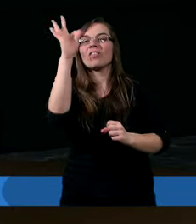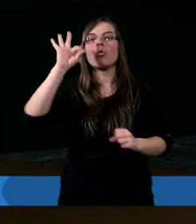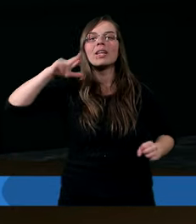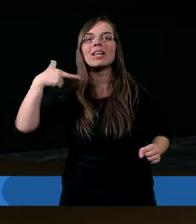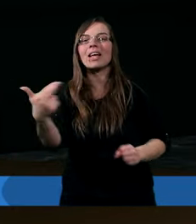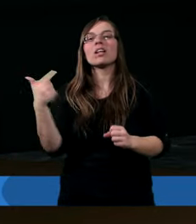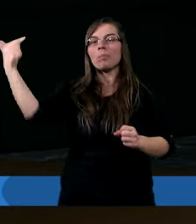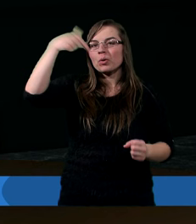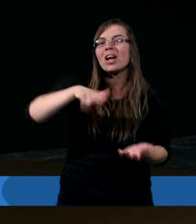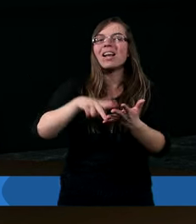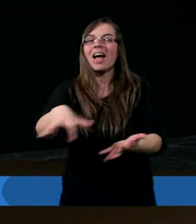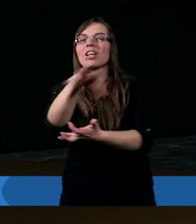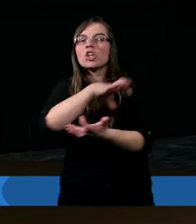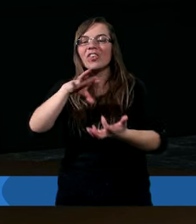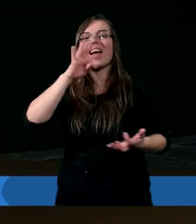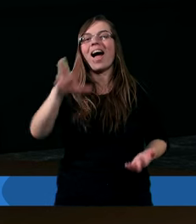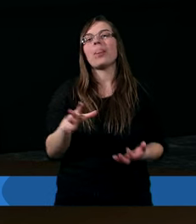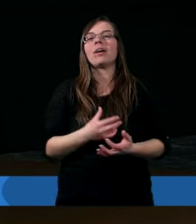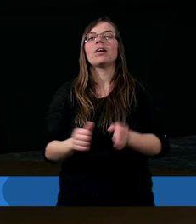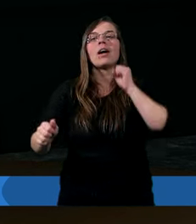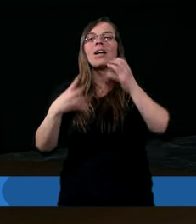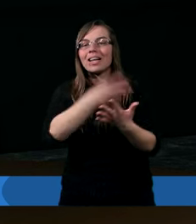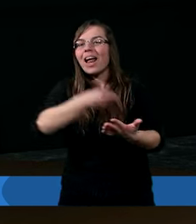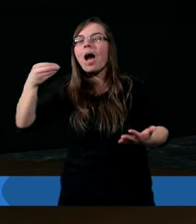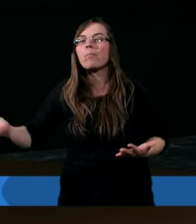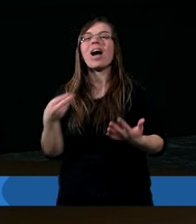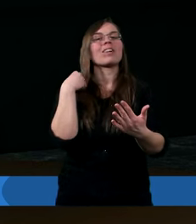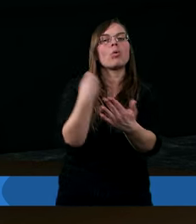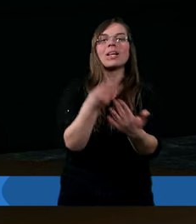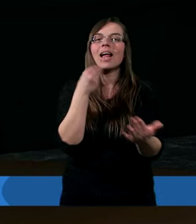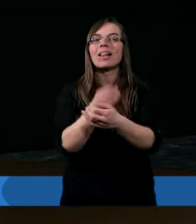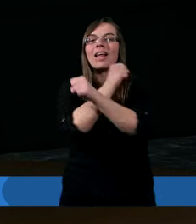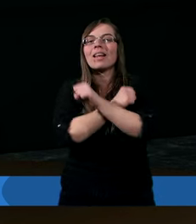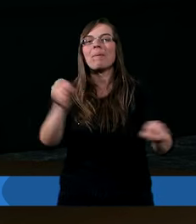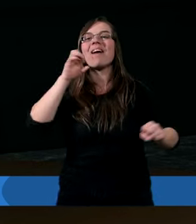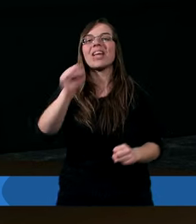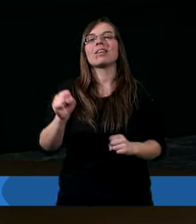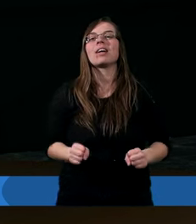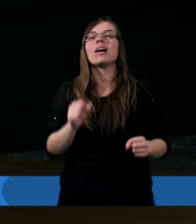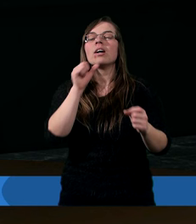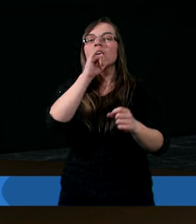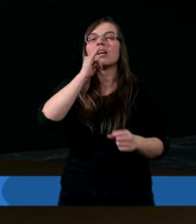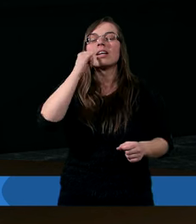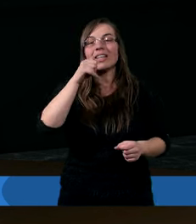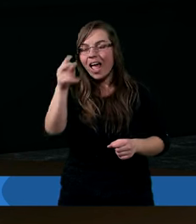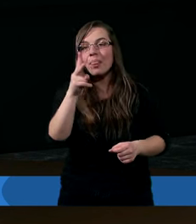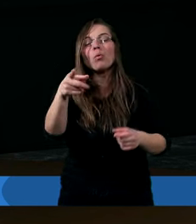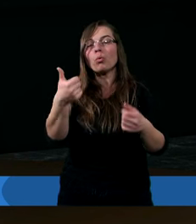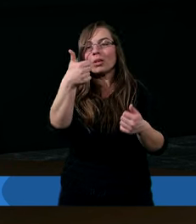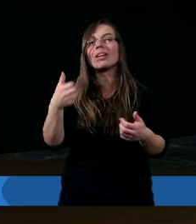Twój Syn przyszedł na ten świat, zapłacił cenę zbawienia, wyjednał